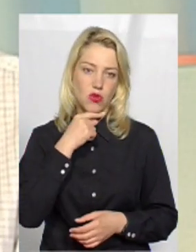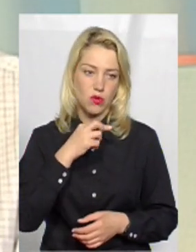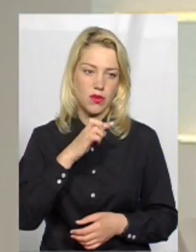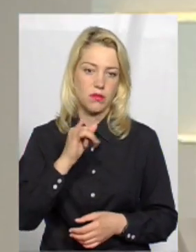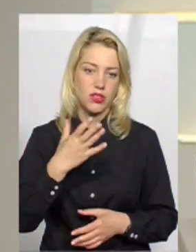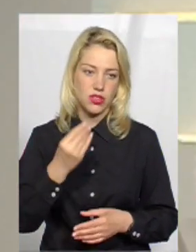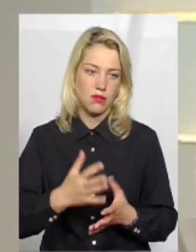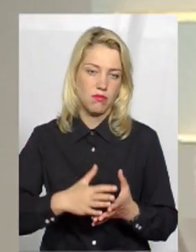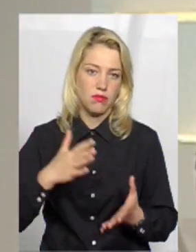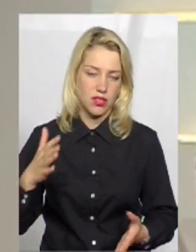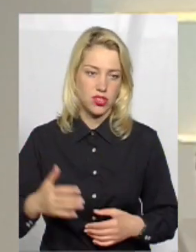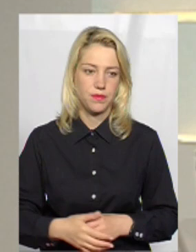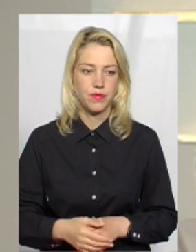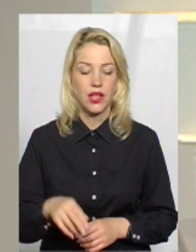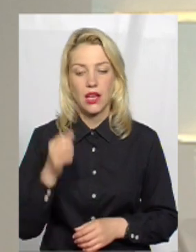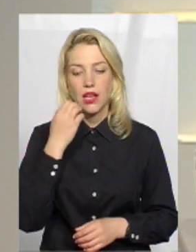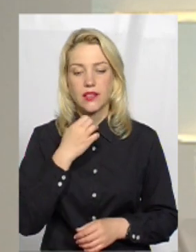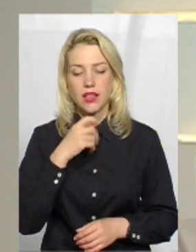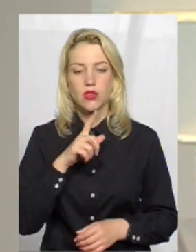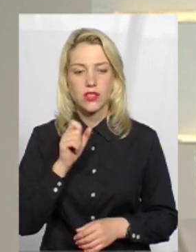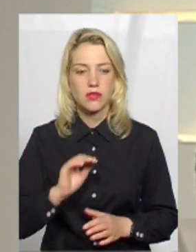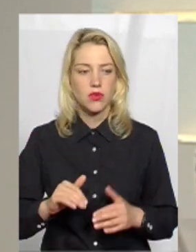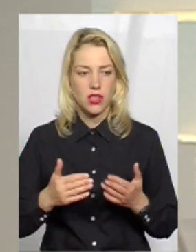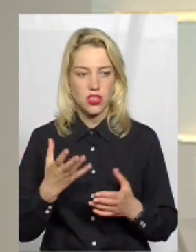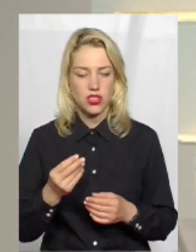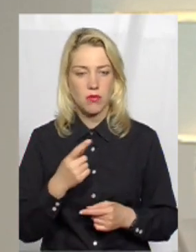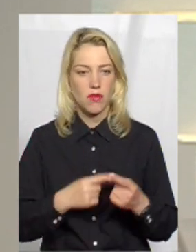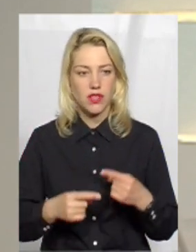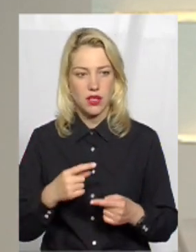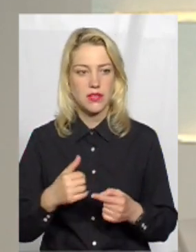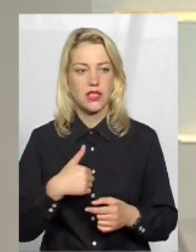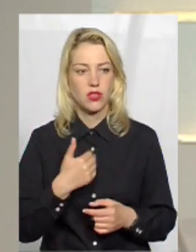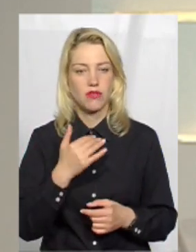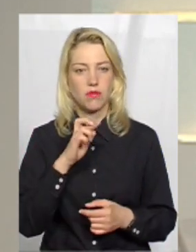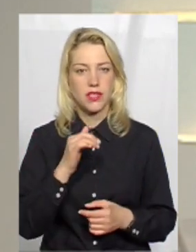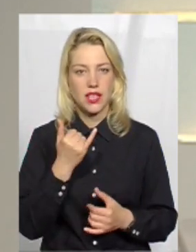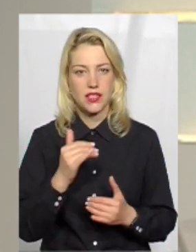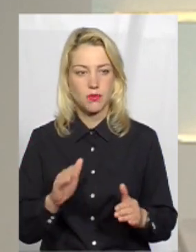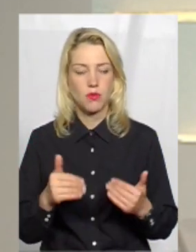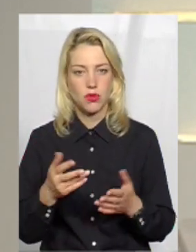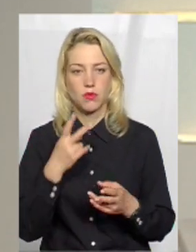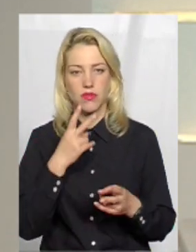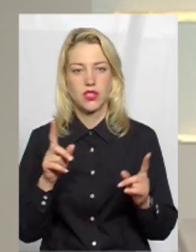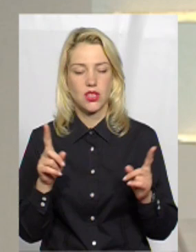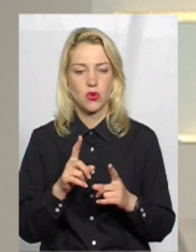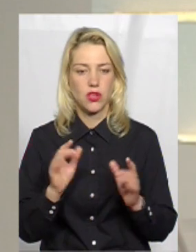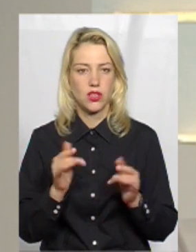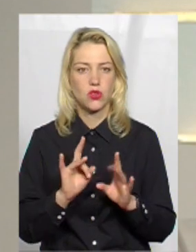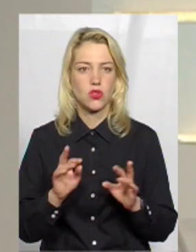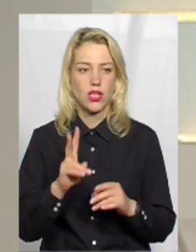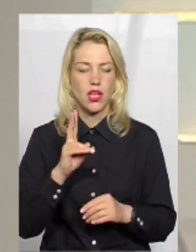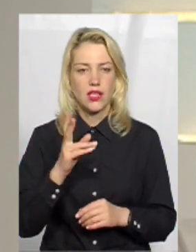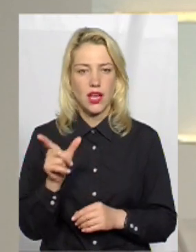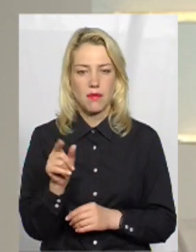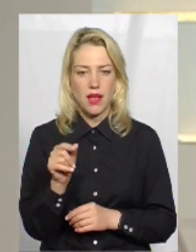більше. Дякую, до порад ми ще повернемось, а зараз хотів запропонувати подивитися короткий сюжет, як пара